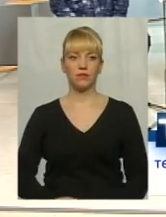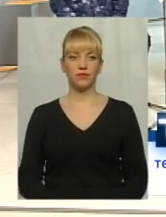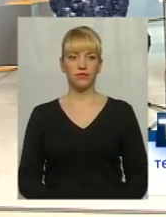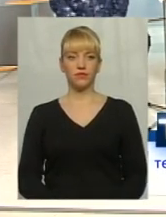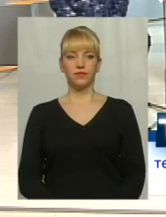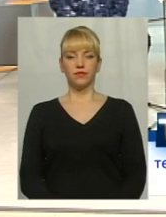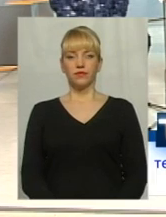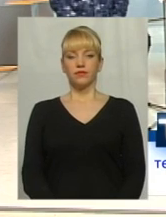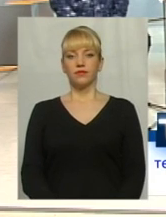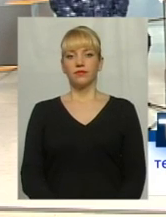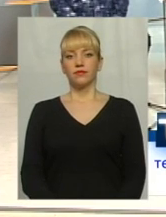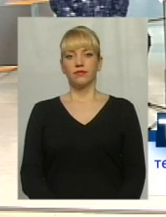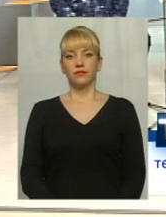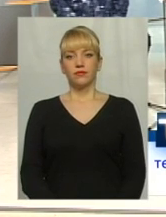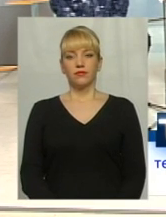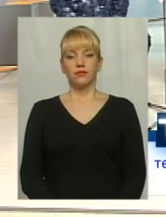послухаємо. Доброго вечора.